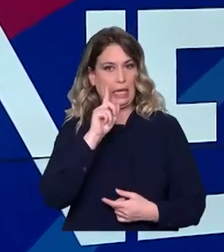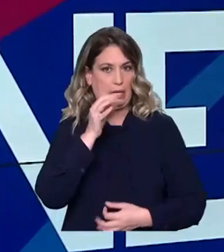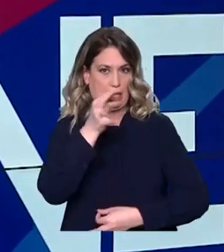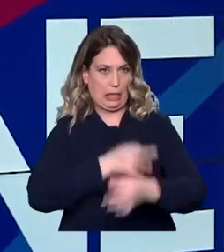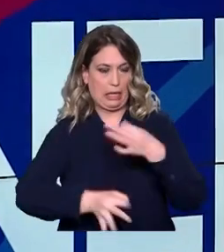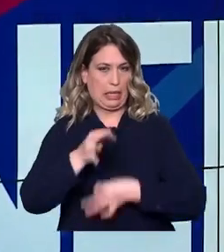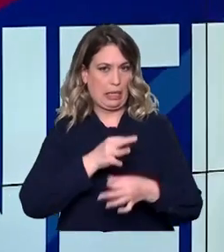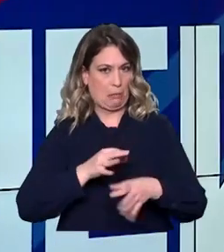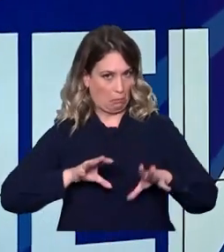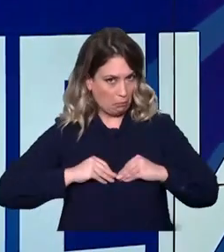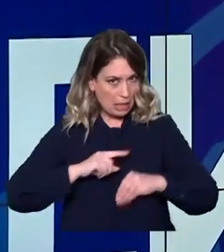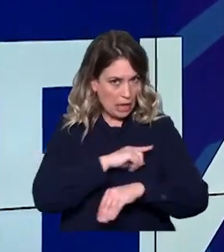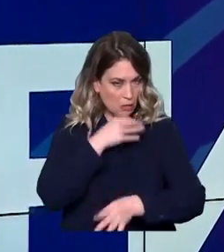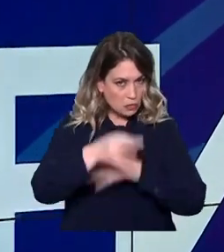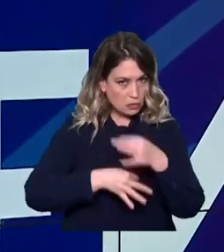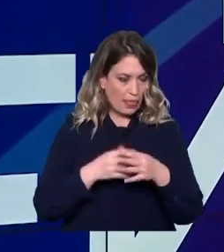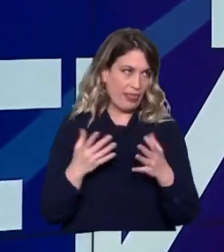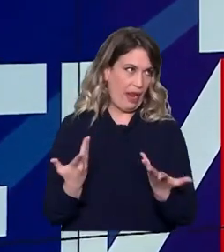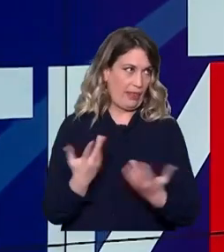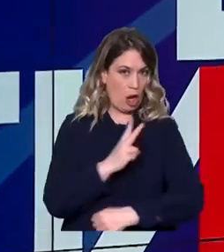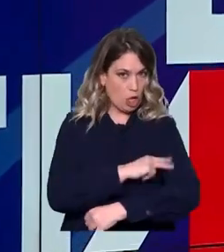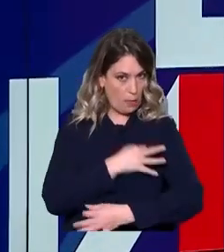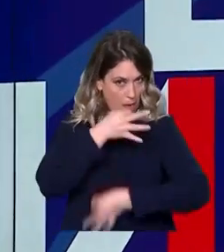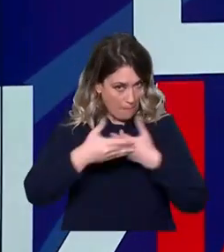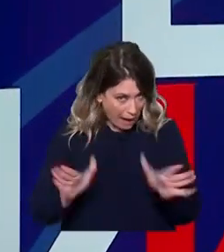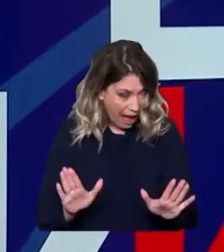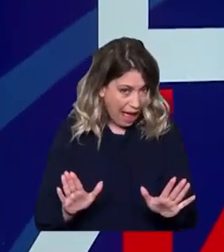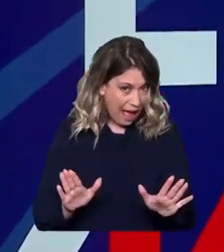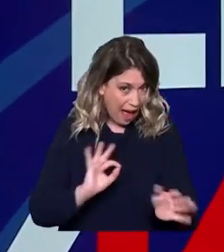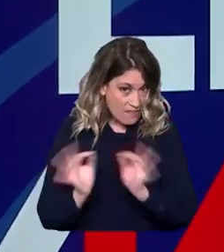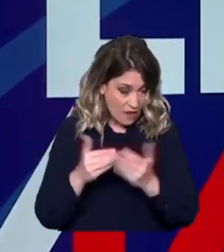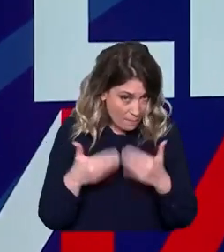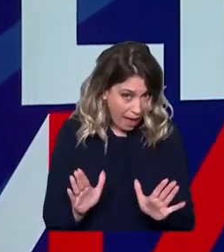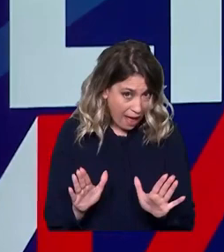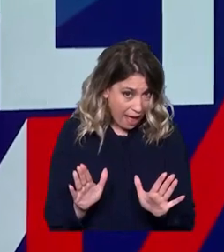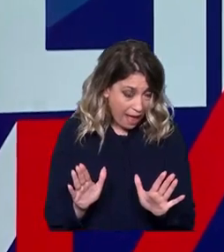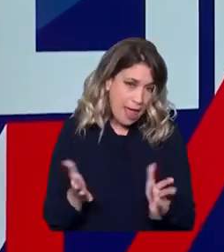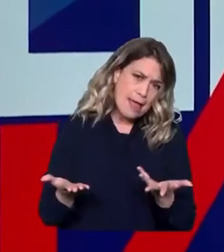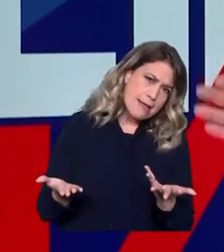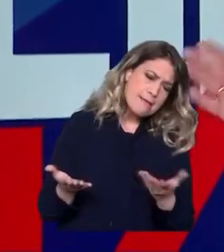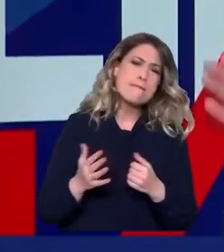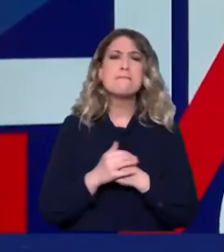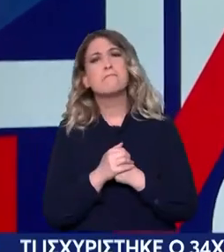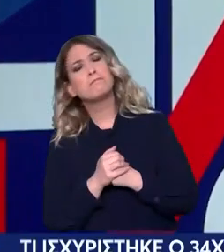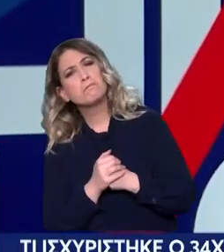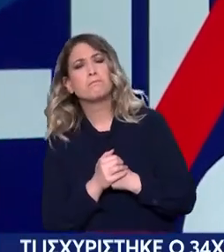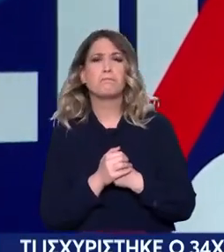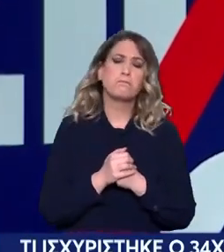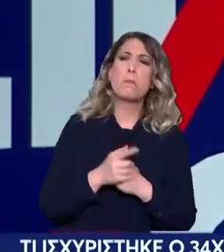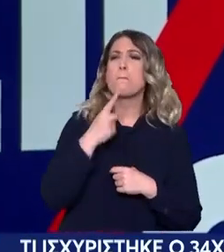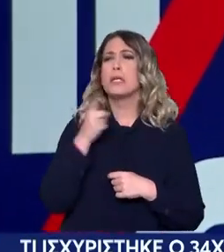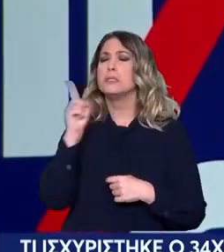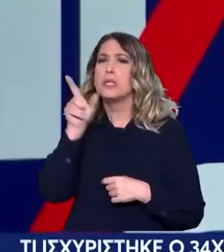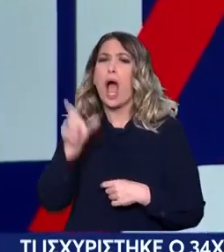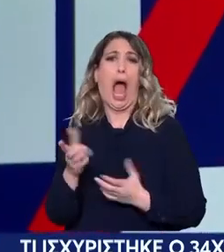αργότερα μια συγγενής της. Δηλαδή το νοσοκομείο το έδωσε. Έτσι. Ακόμα και αν πάρουμε αυτή την εκδοχή την οποία ακούμε,